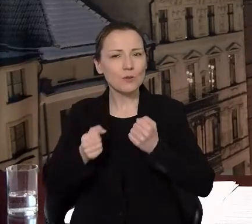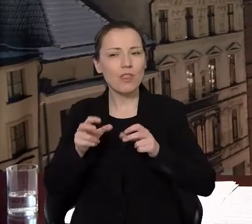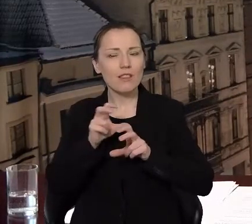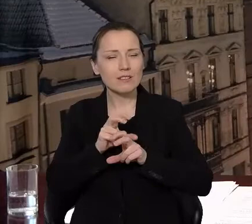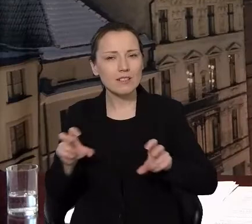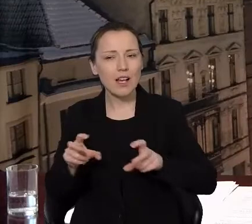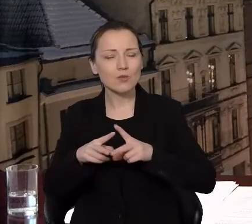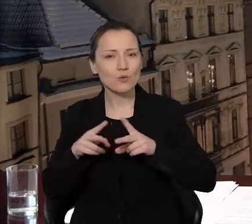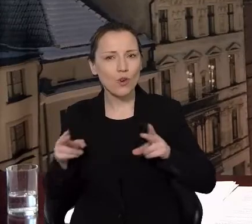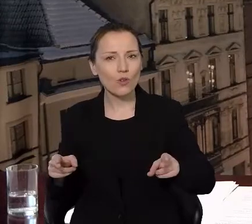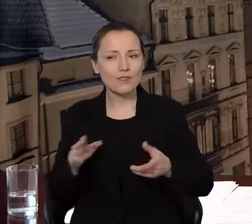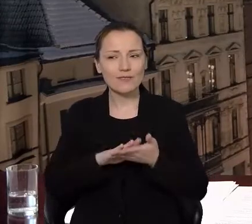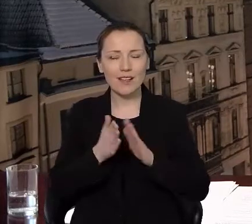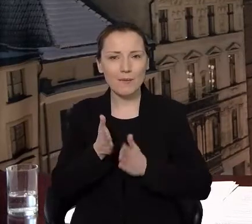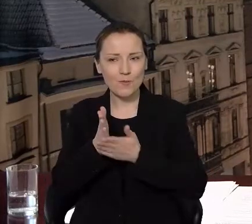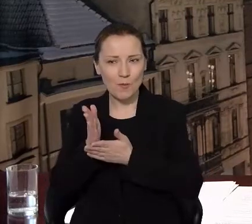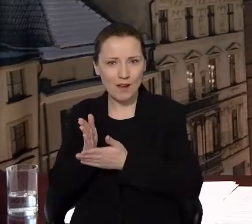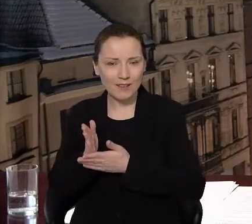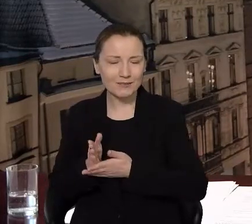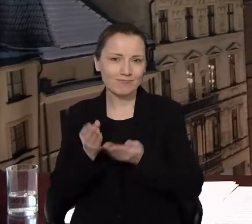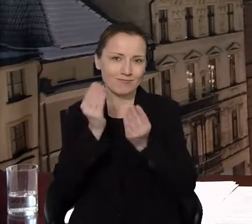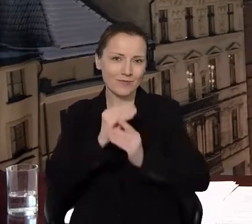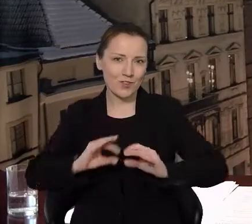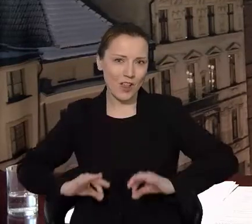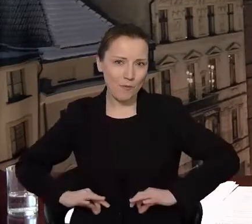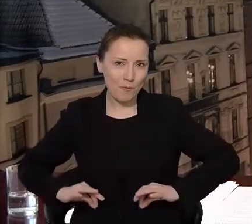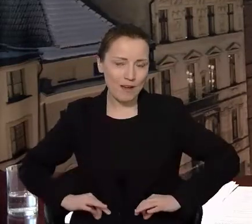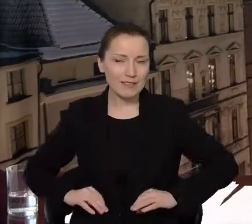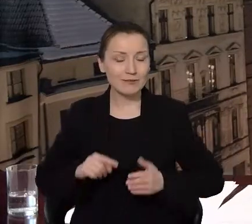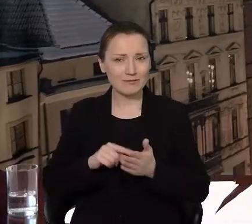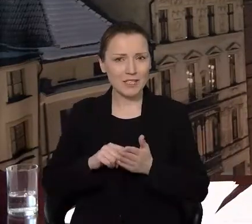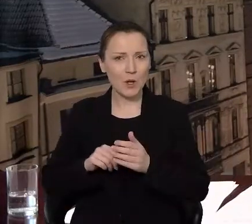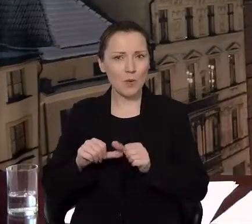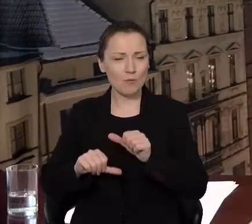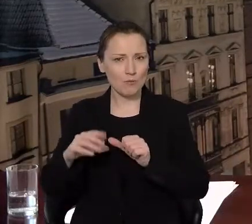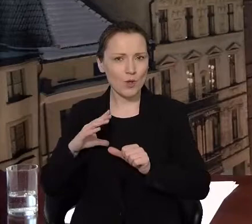pomagaliśmy. Szanowni Państwo, taki był epidemiczny rok